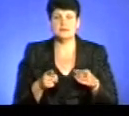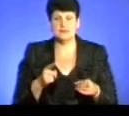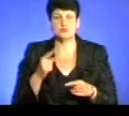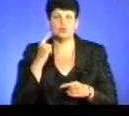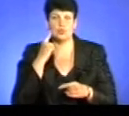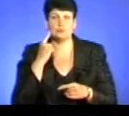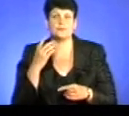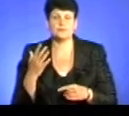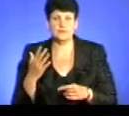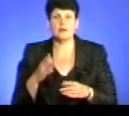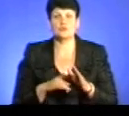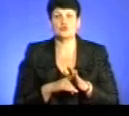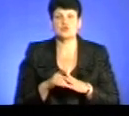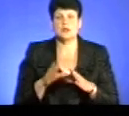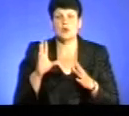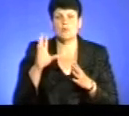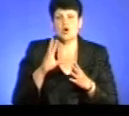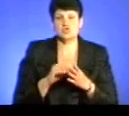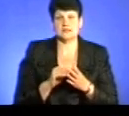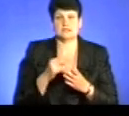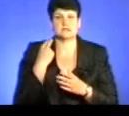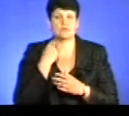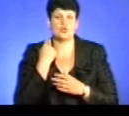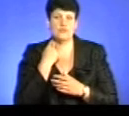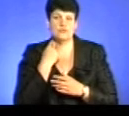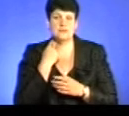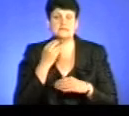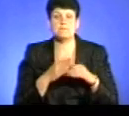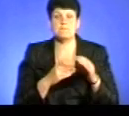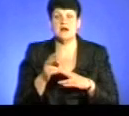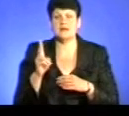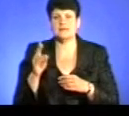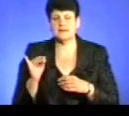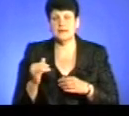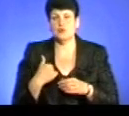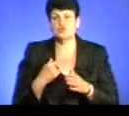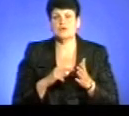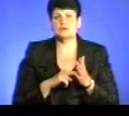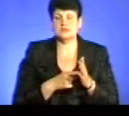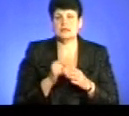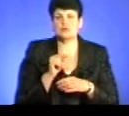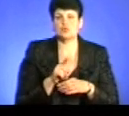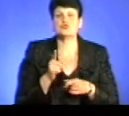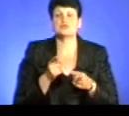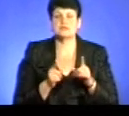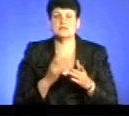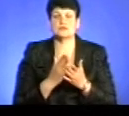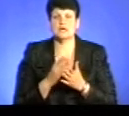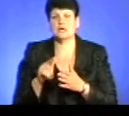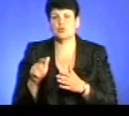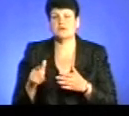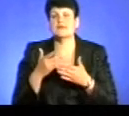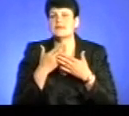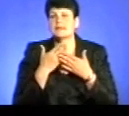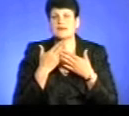і почали погашати заборгованість. І з практики я хочу наголосити на тому, що дійсно є люди, які не